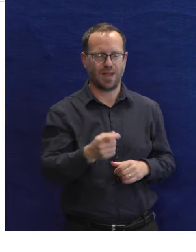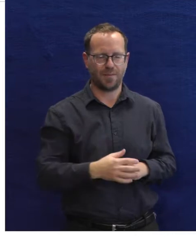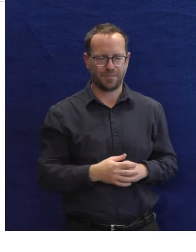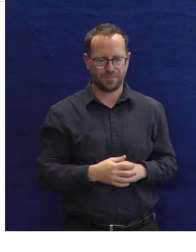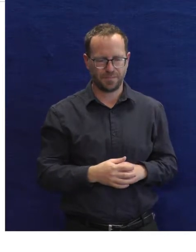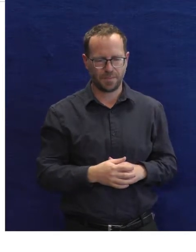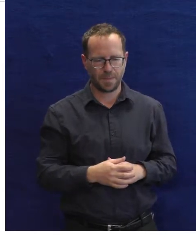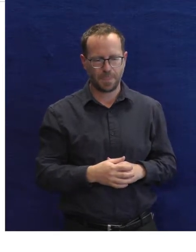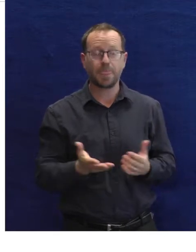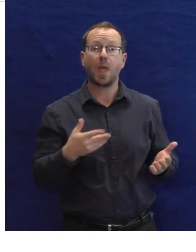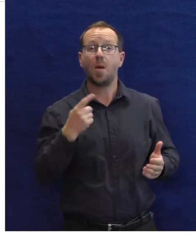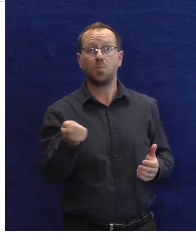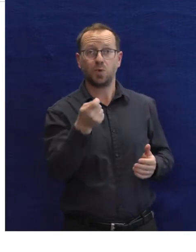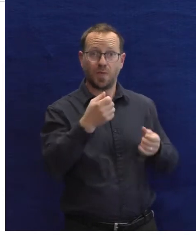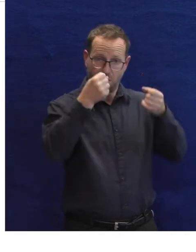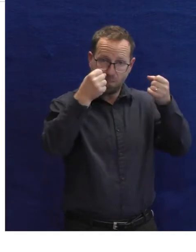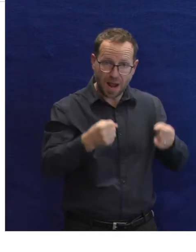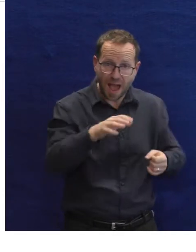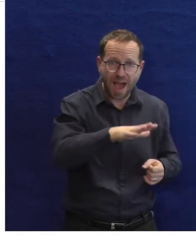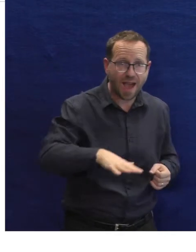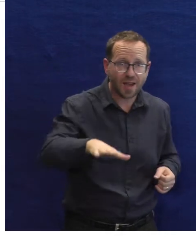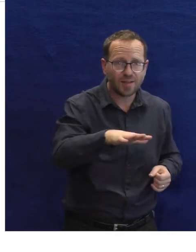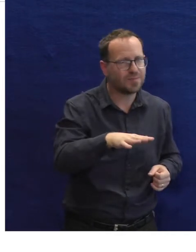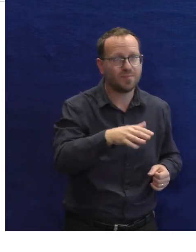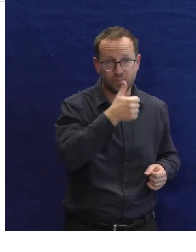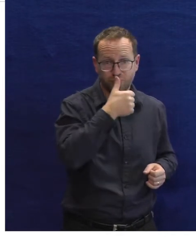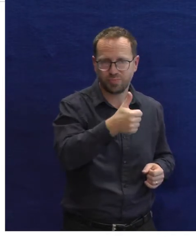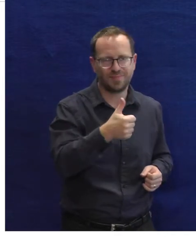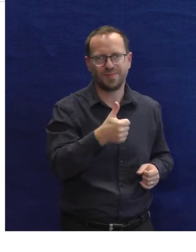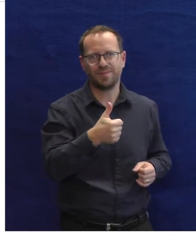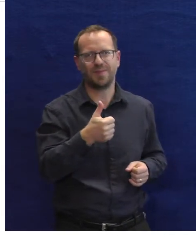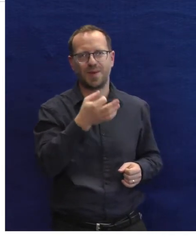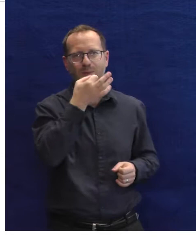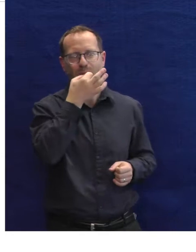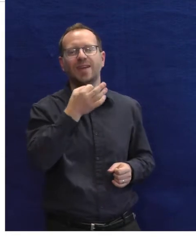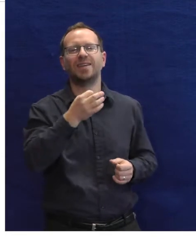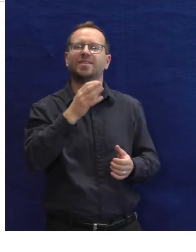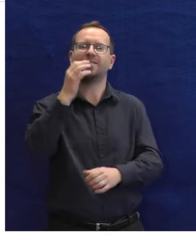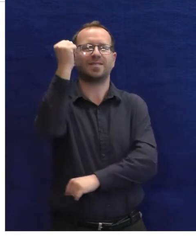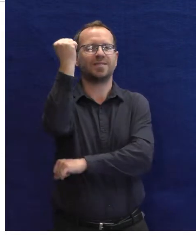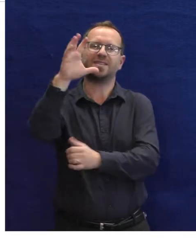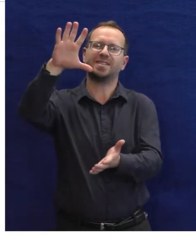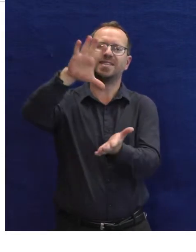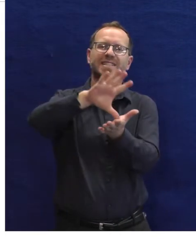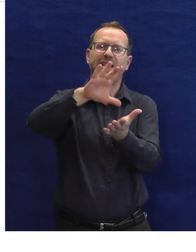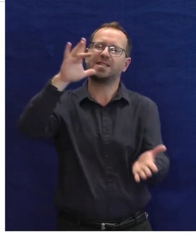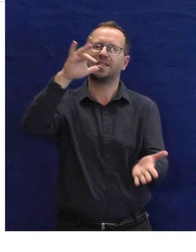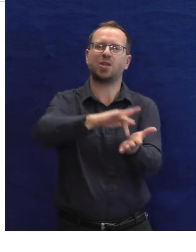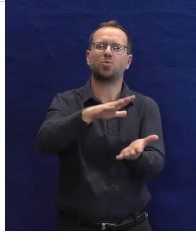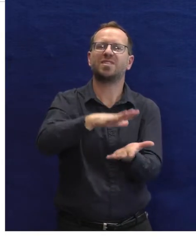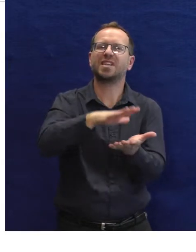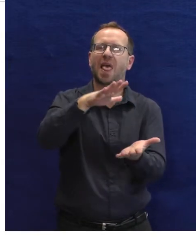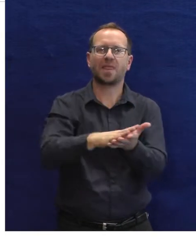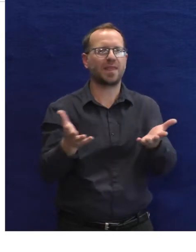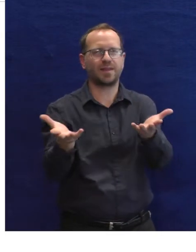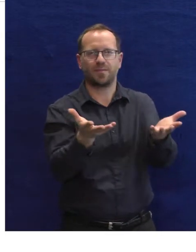vznikla, často odpovídáme na otázku, jestli je to půjčovna jenom pro Pražáky, tak není. Půjčovna má sice svůj